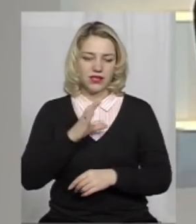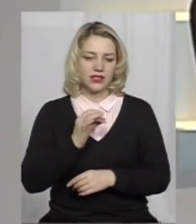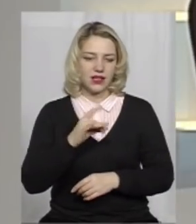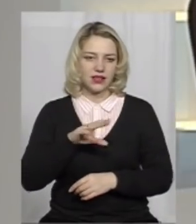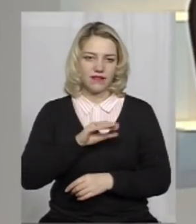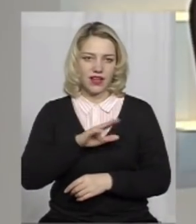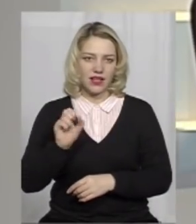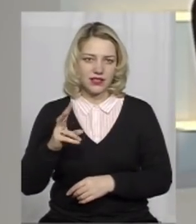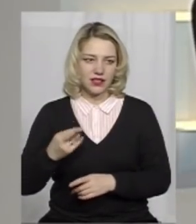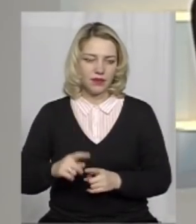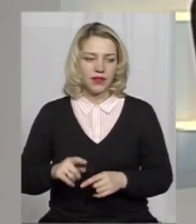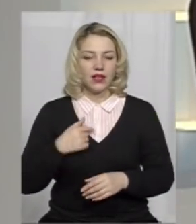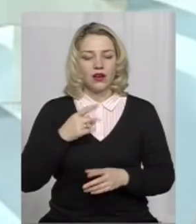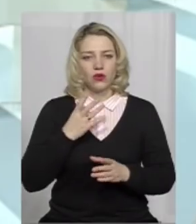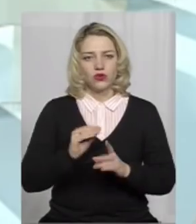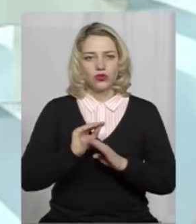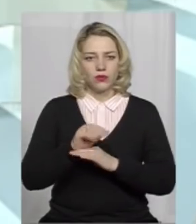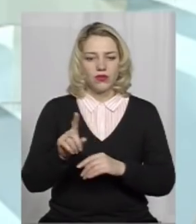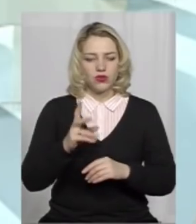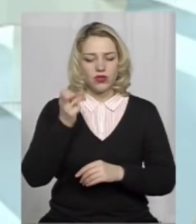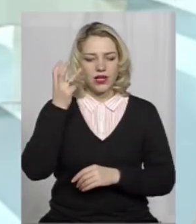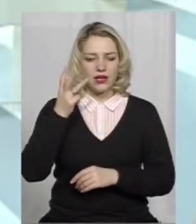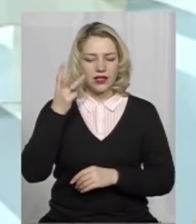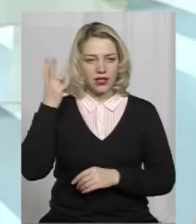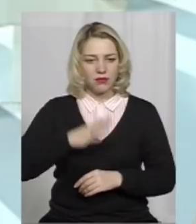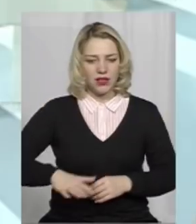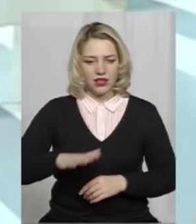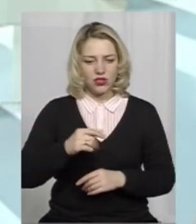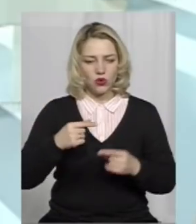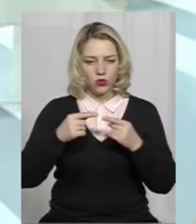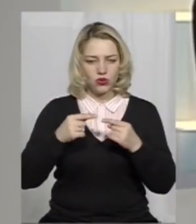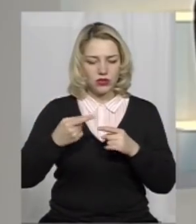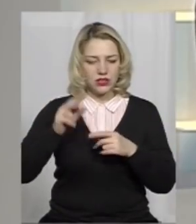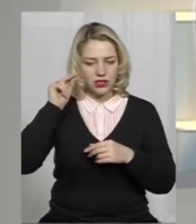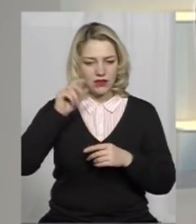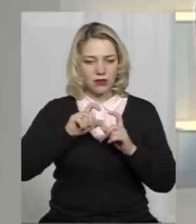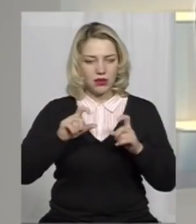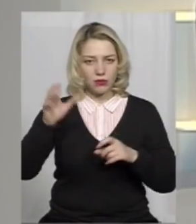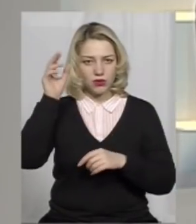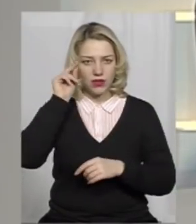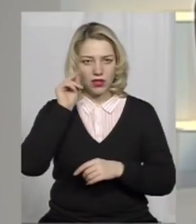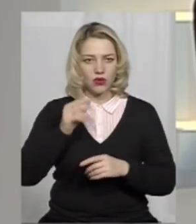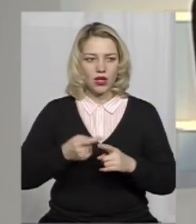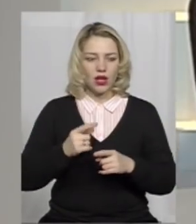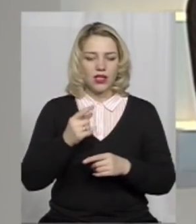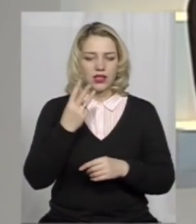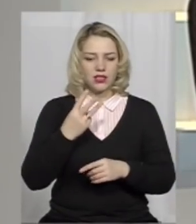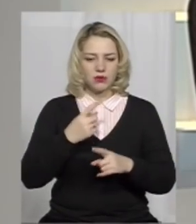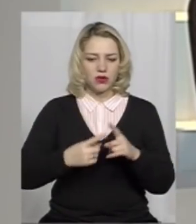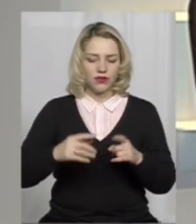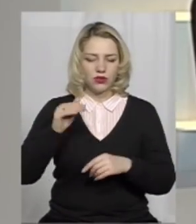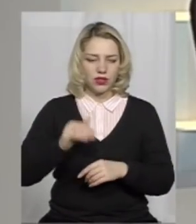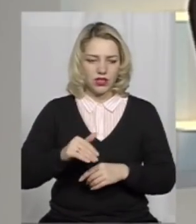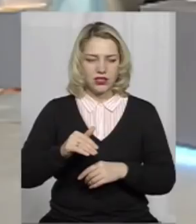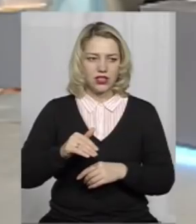Я одразу додам, що на Хмельниччині, бо сьогодні уточнено цю цифру в Департаменті освіти і науки, що понад 3,5 тисяч учителів